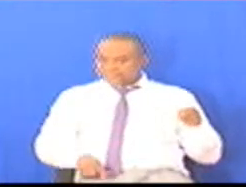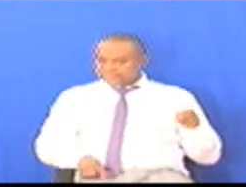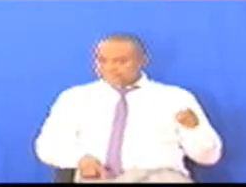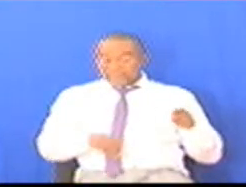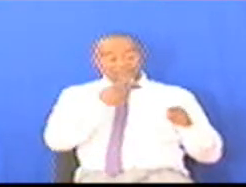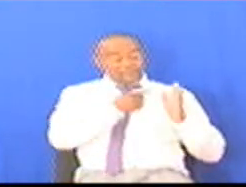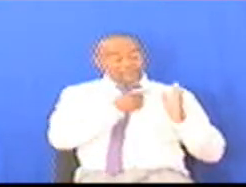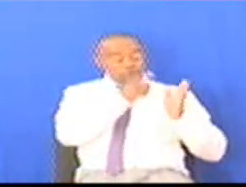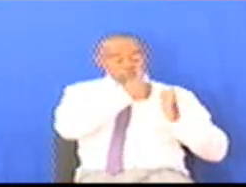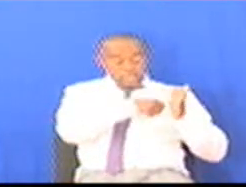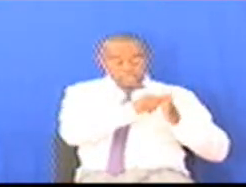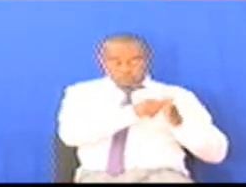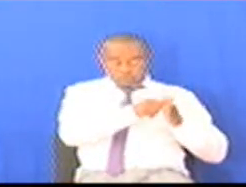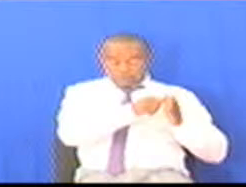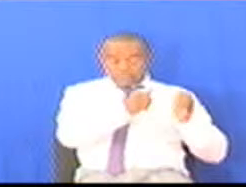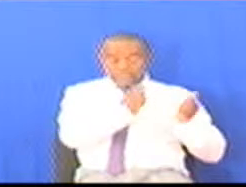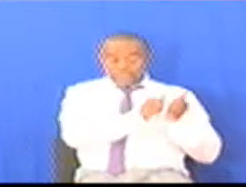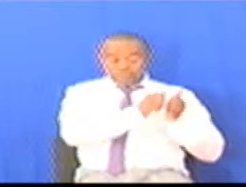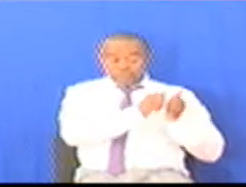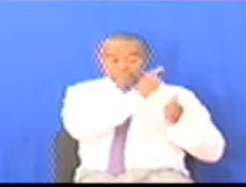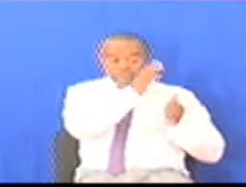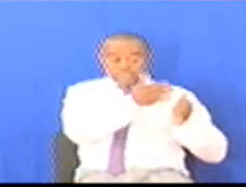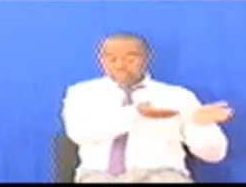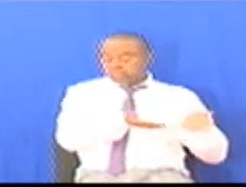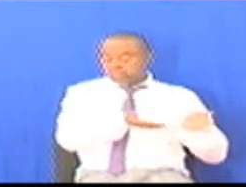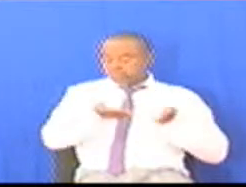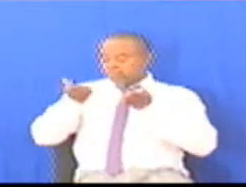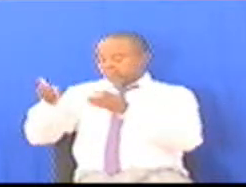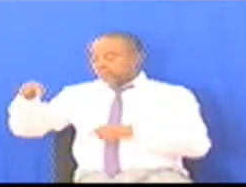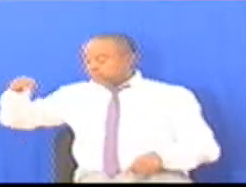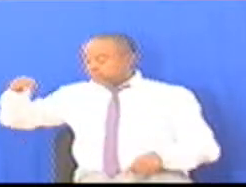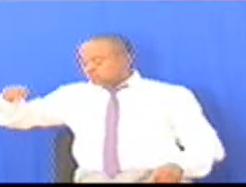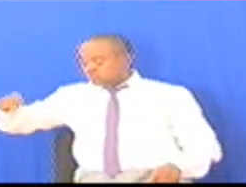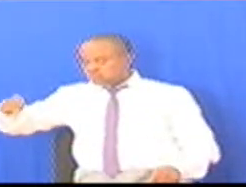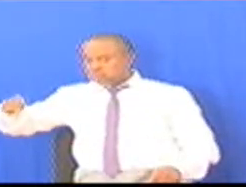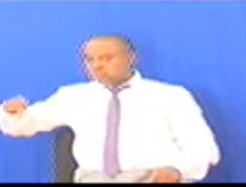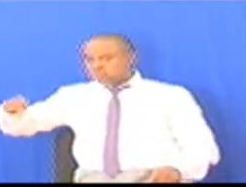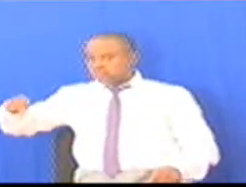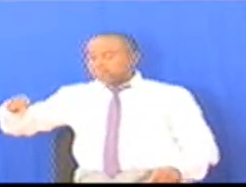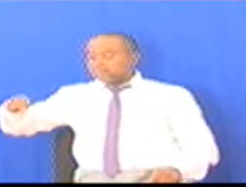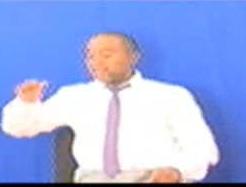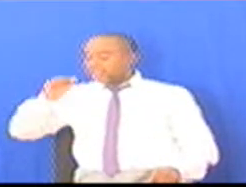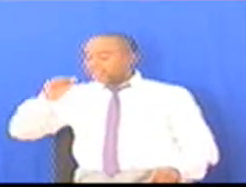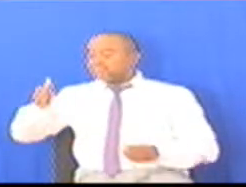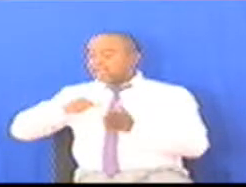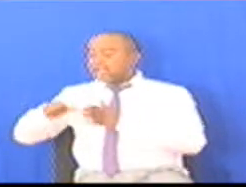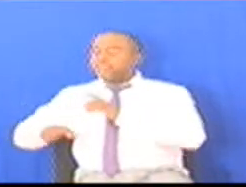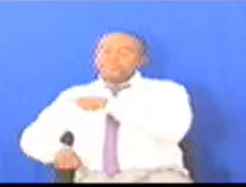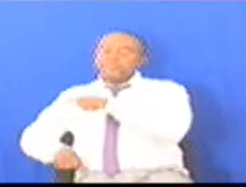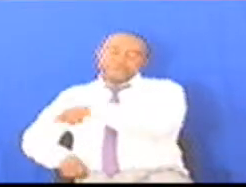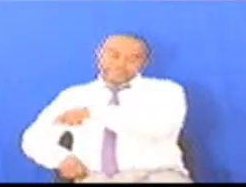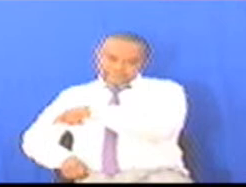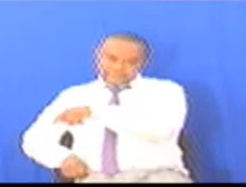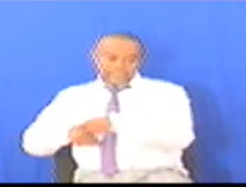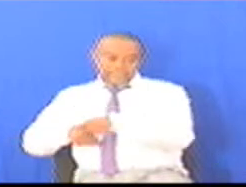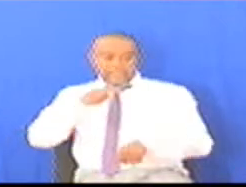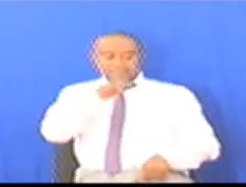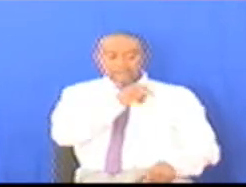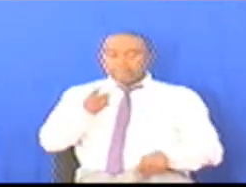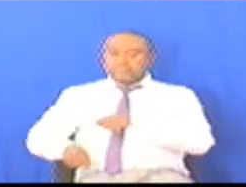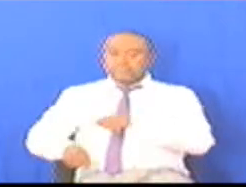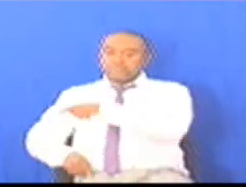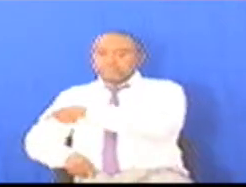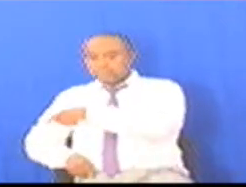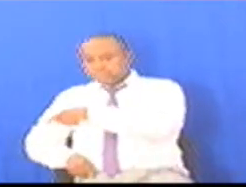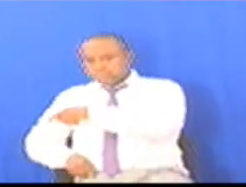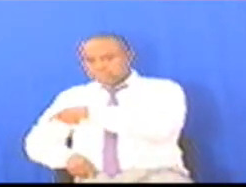Kinunua Mzigo Wawote Akileta Bara Basina Yee Ataka Kama Amelipa VAT Zanziba Lakini Bara Anatakiwa